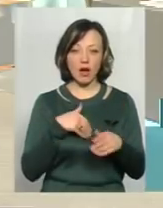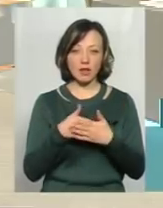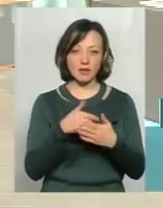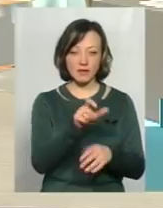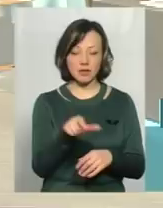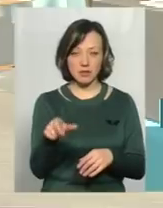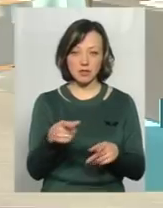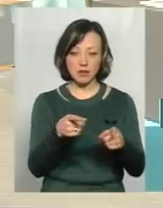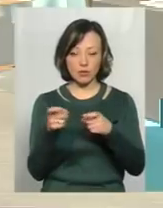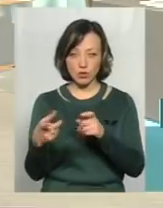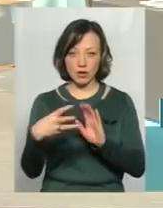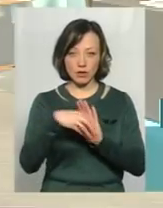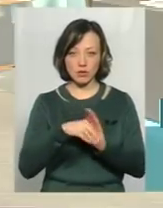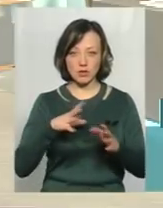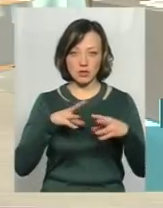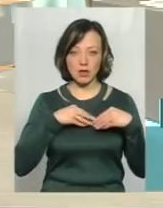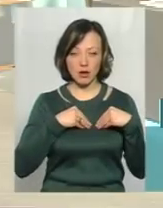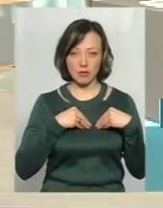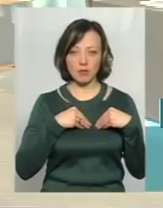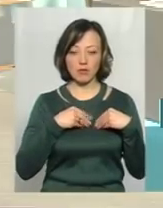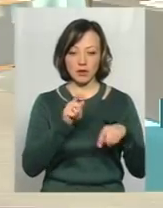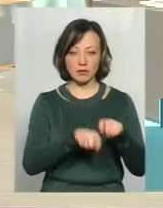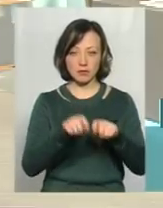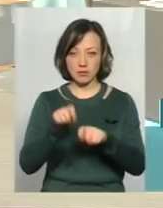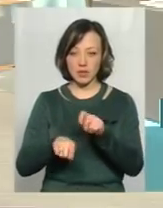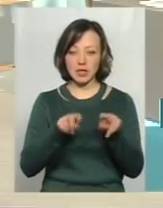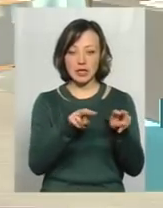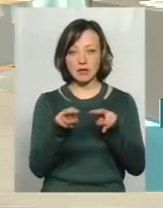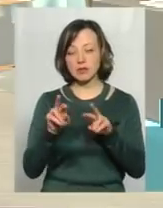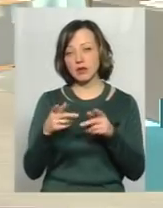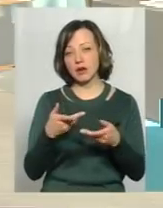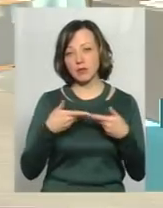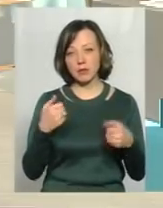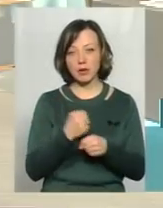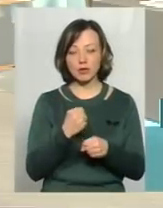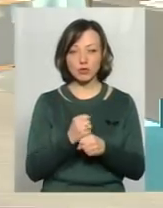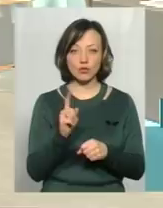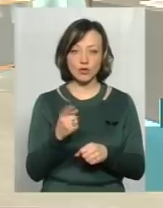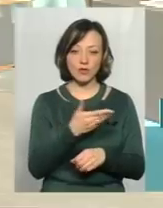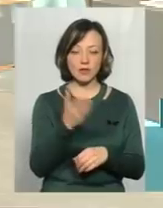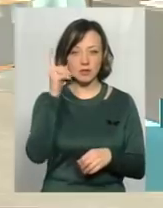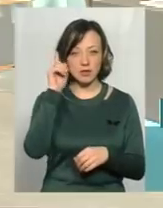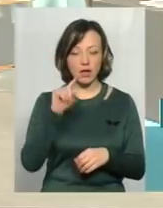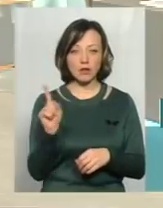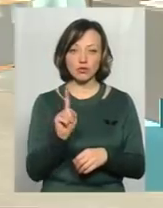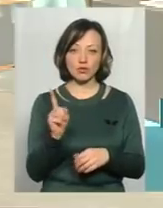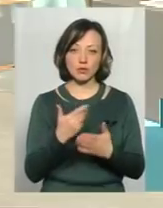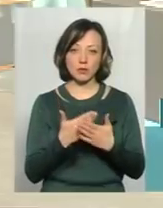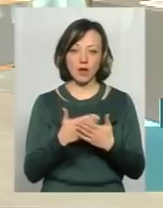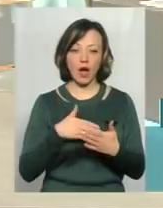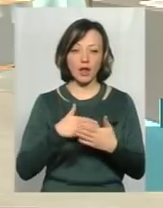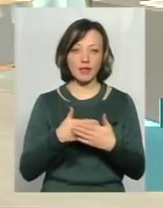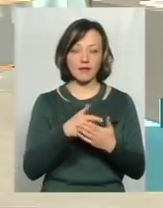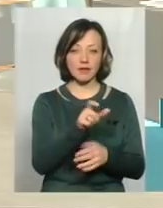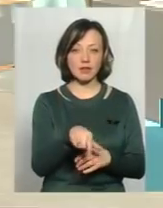активісти, залучаються в нас, з нами спільно виходять в рейди і дивляться, як ми працюємо. Тому що, ви знаєте те, що там громадські